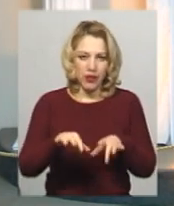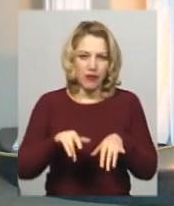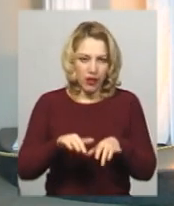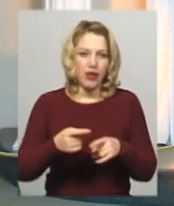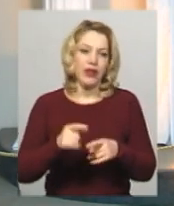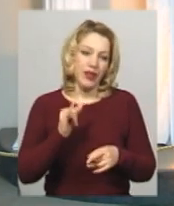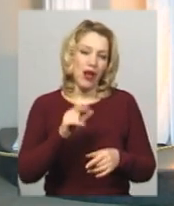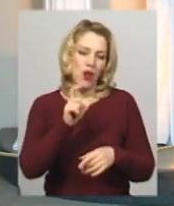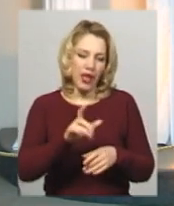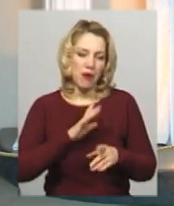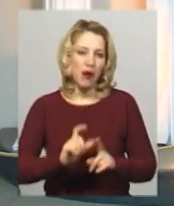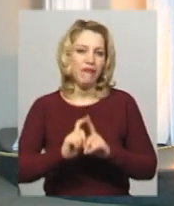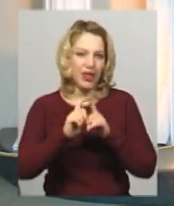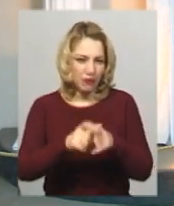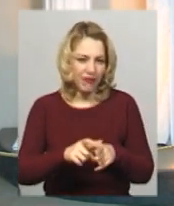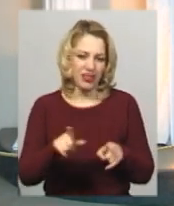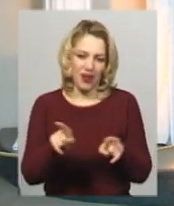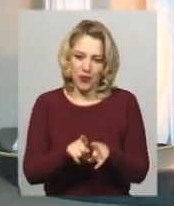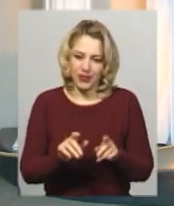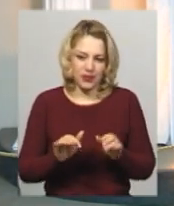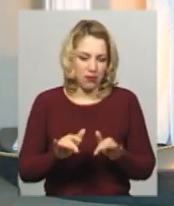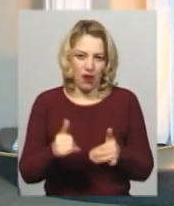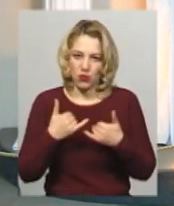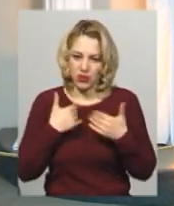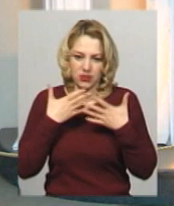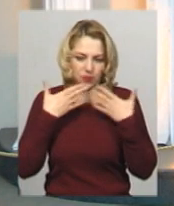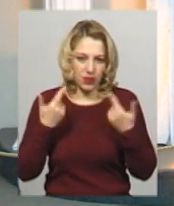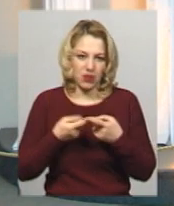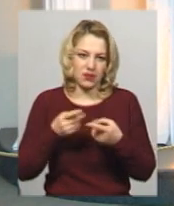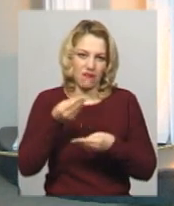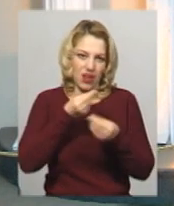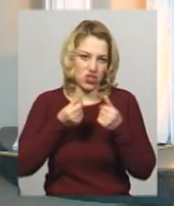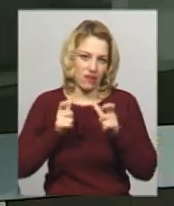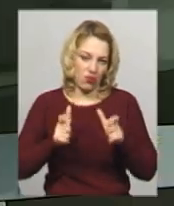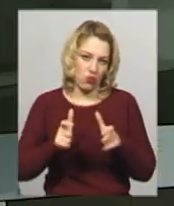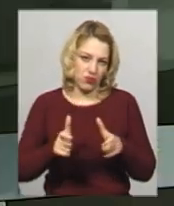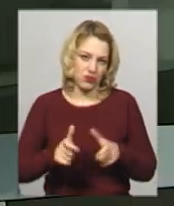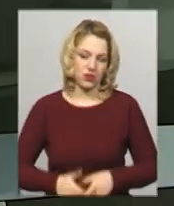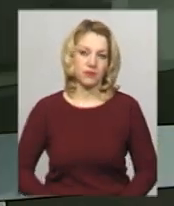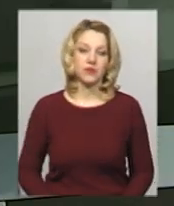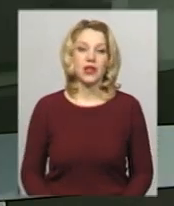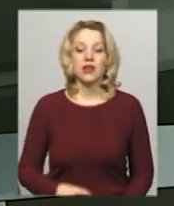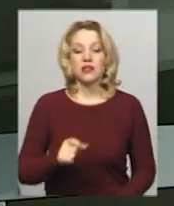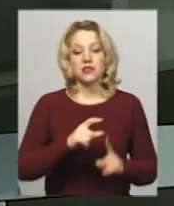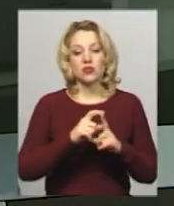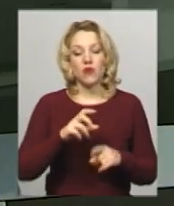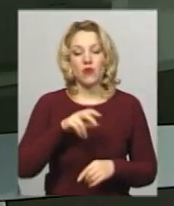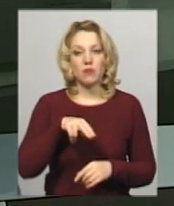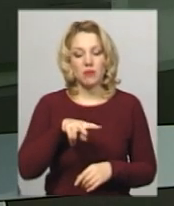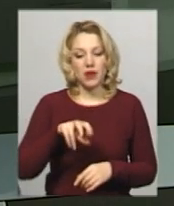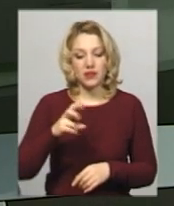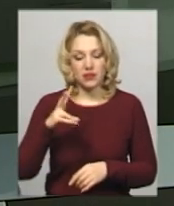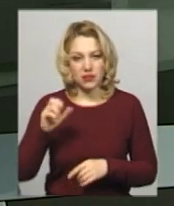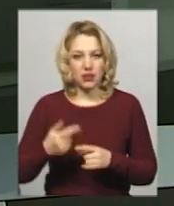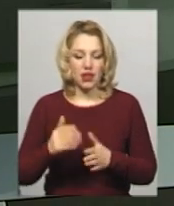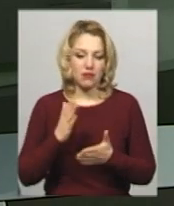пояснили людині, що в нас такої справи немає і дана повістка є фаршивкою. За словами Алеплінської, наразі в